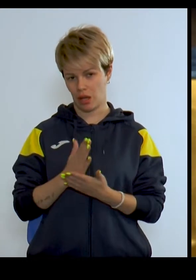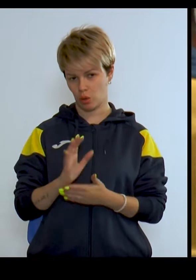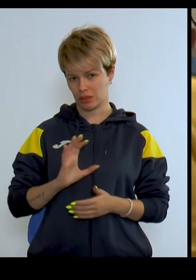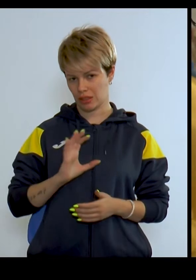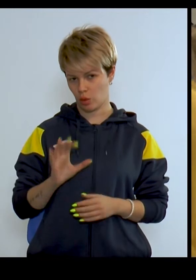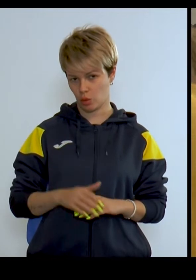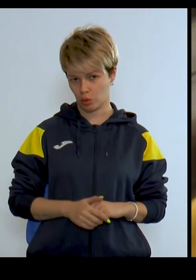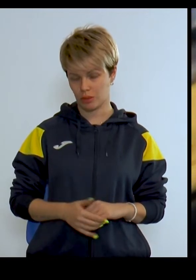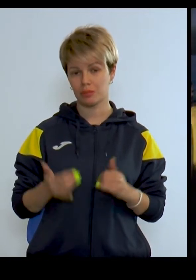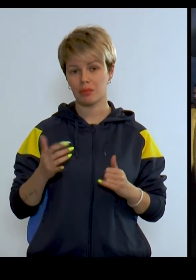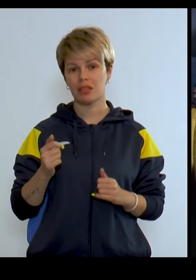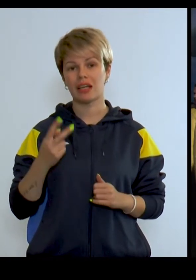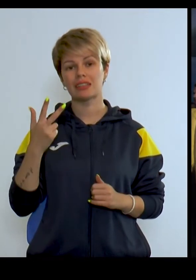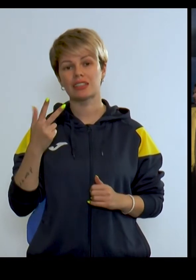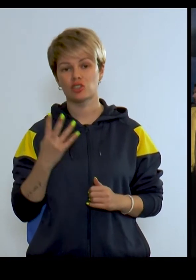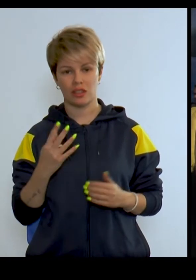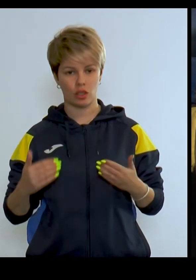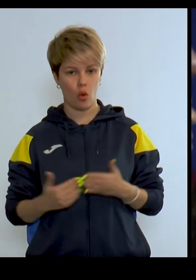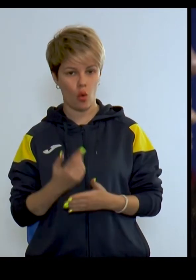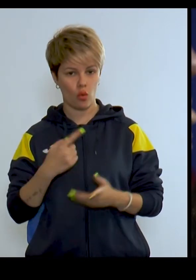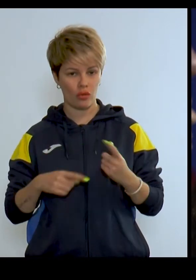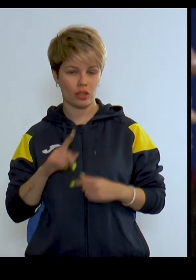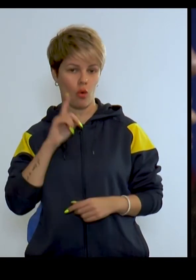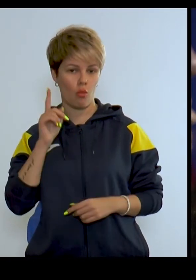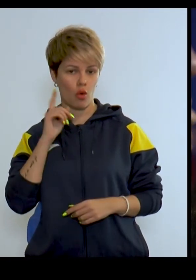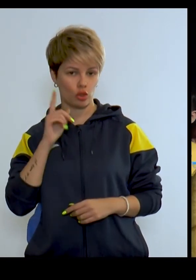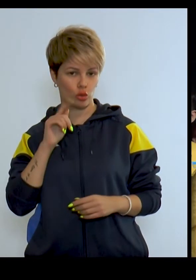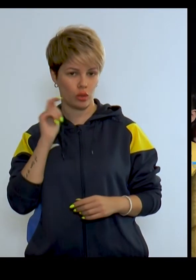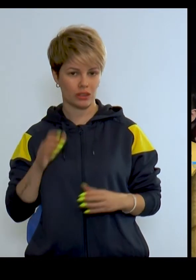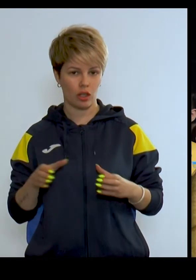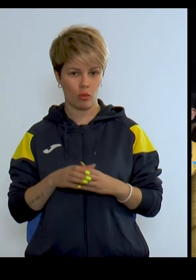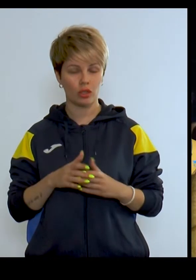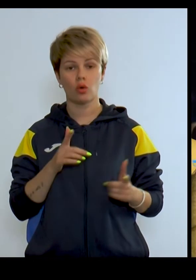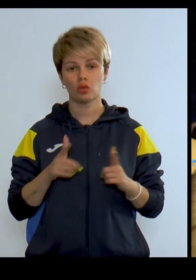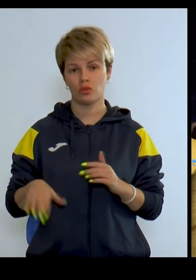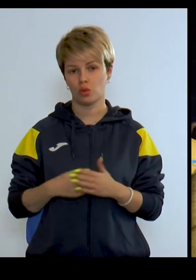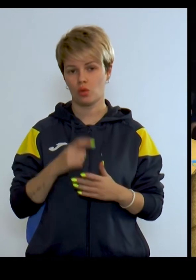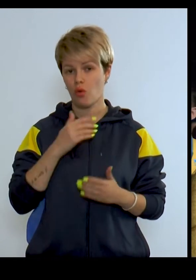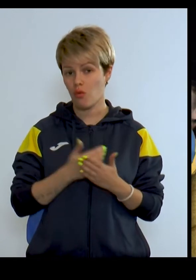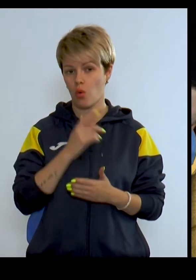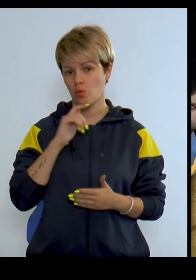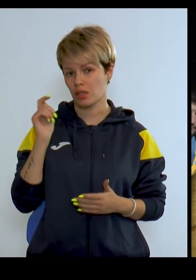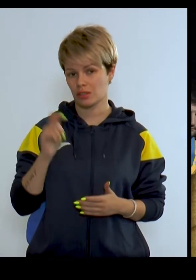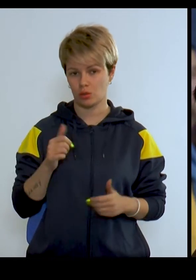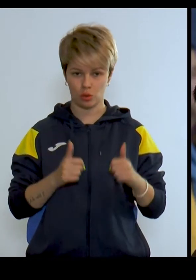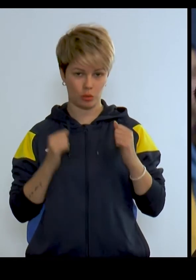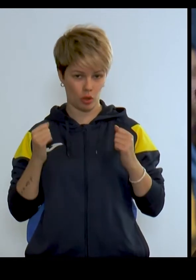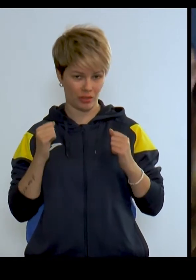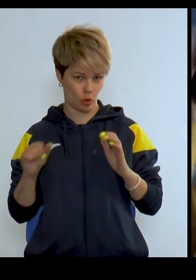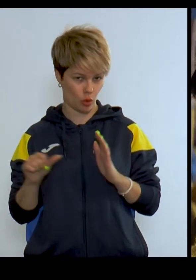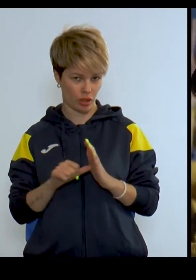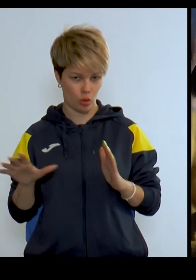і якості нагород. Тепер на три чверті оновлена та омолоджена українська команда готова до нового українського